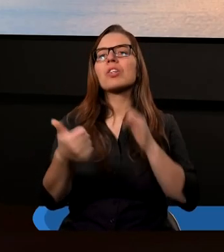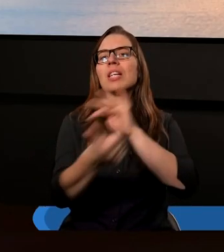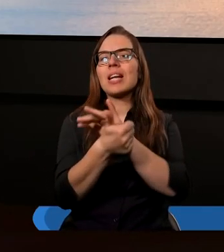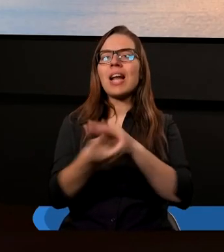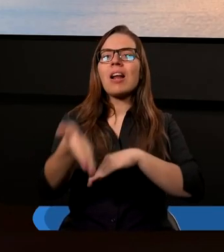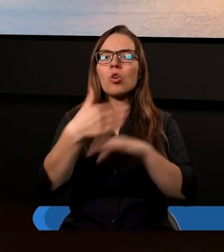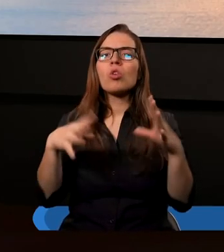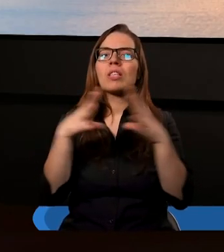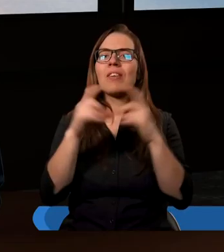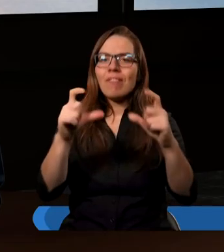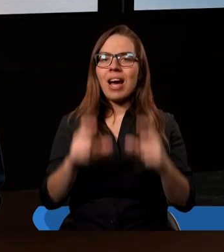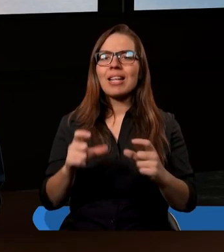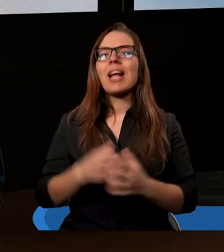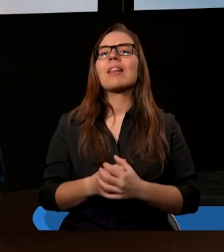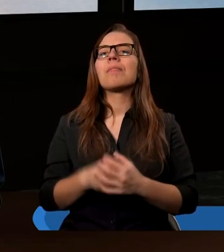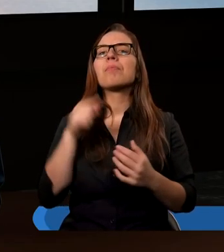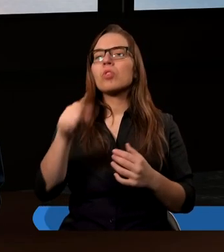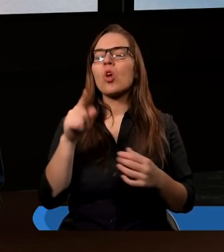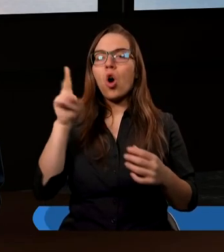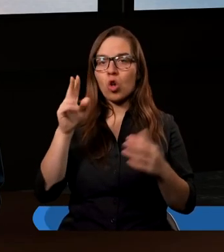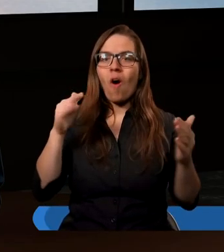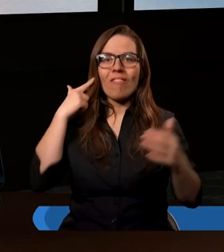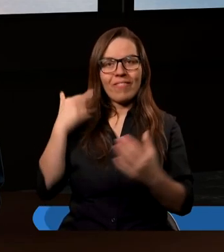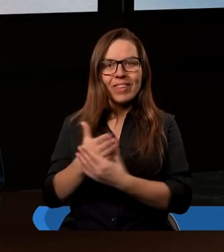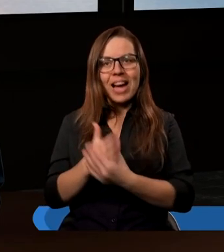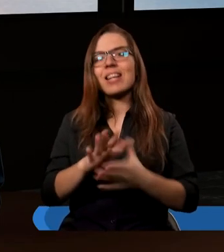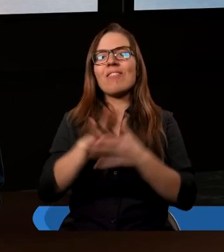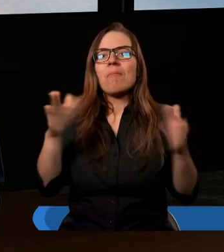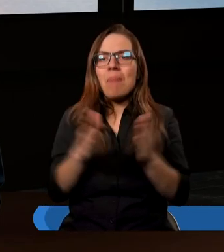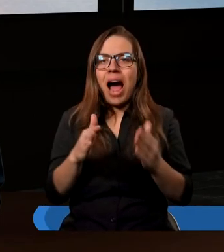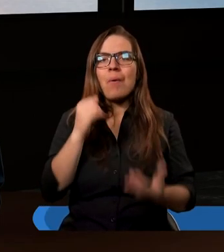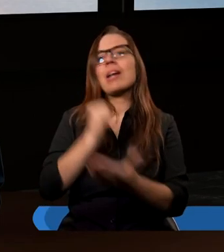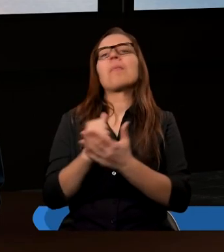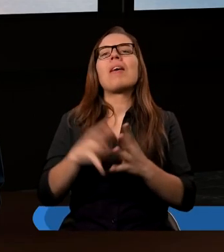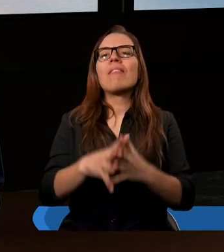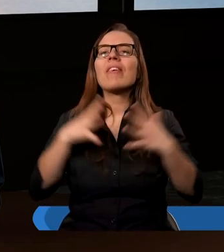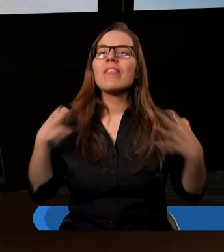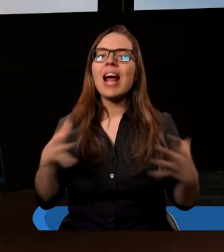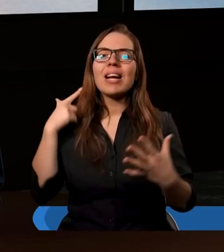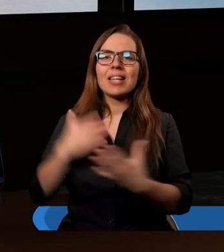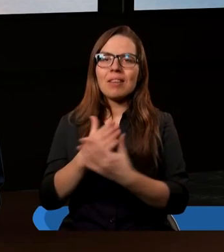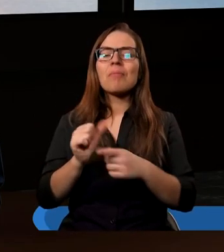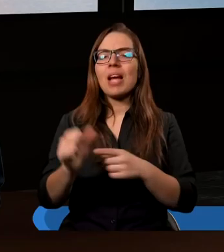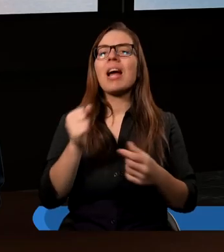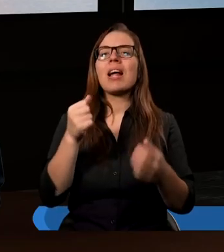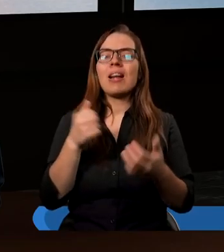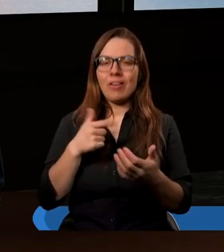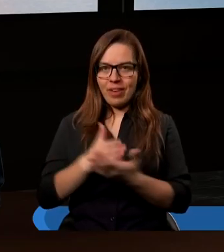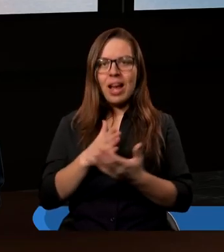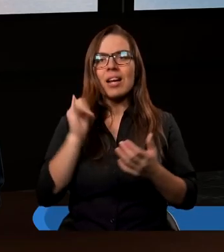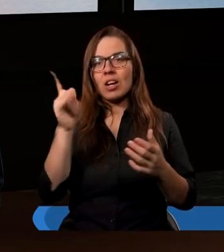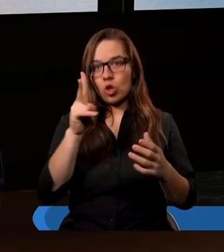rozdział, dziesiąty werset. Kto jest wierny w najmniejszej sprawie i w wielkiej jest wierny, a kto w